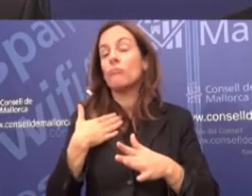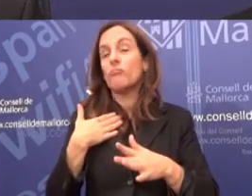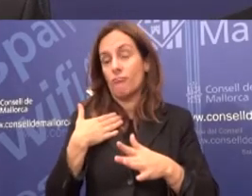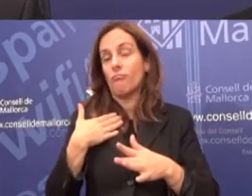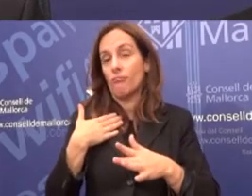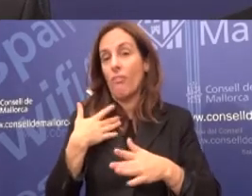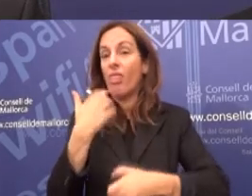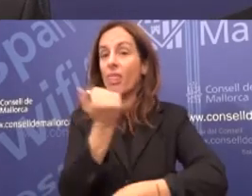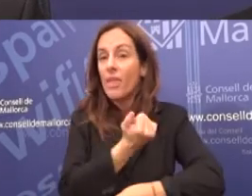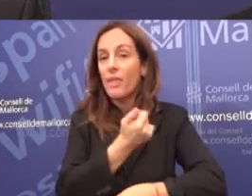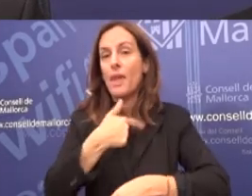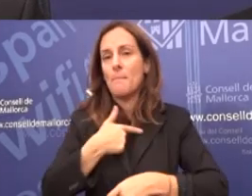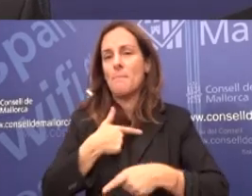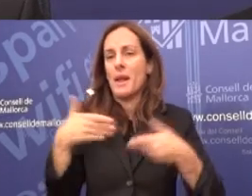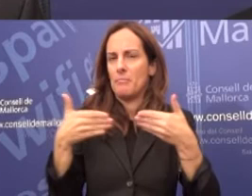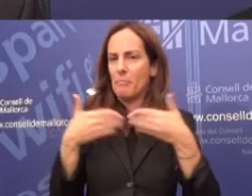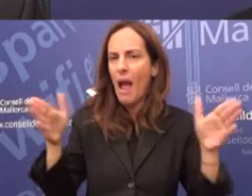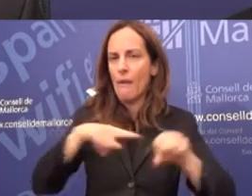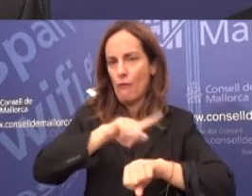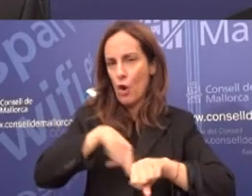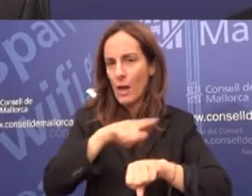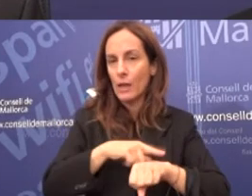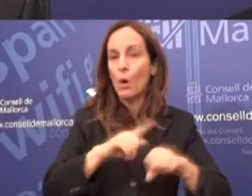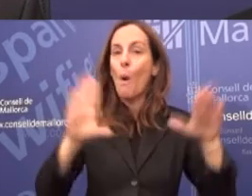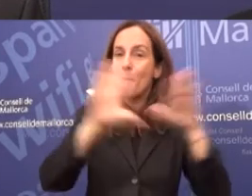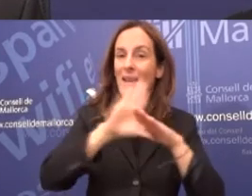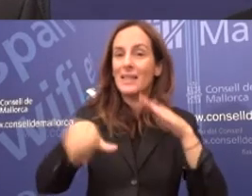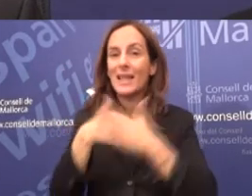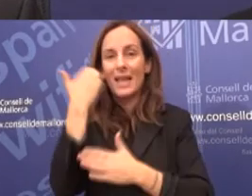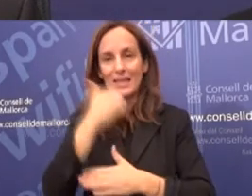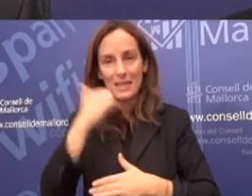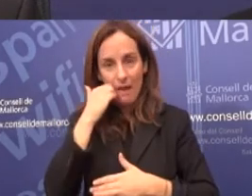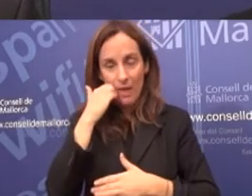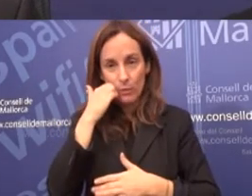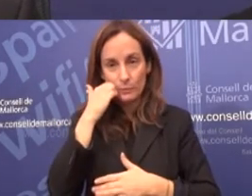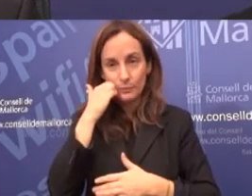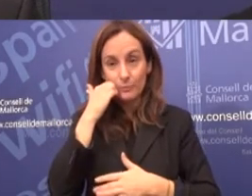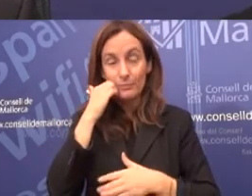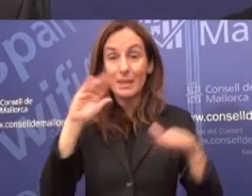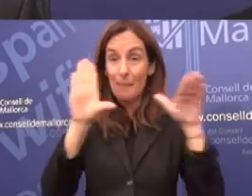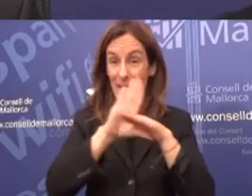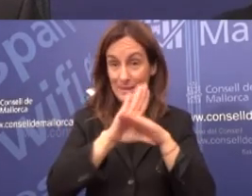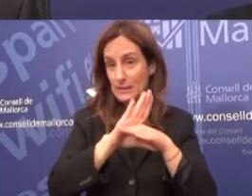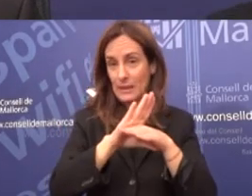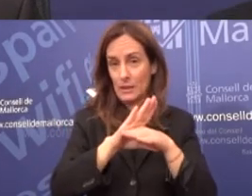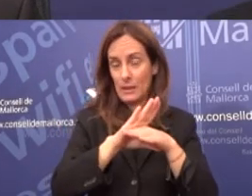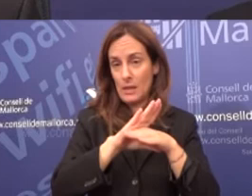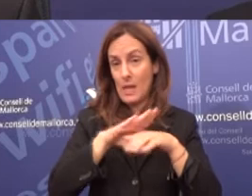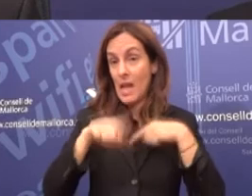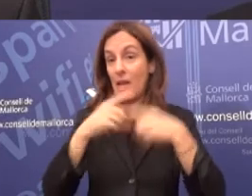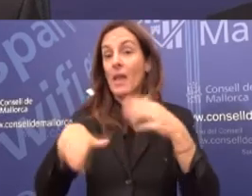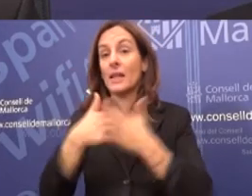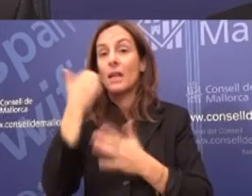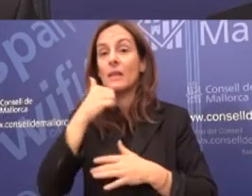abans de final d'aquest any ampliarem i obrirem la finca de Raixa en el públic de dimarts a dissabte,